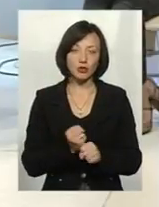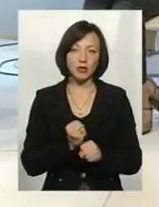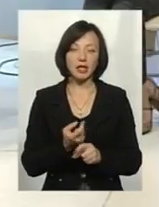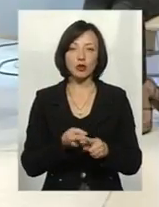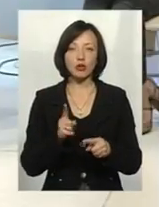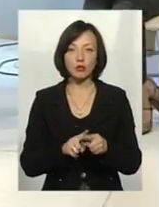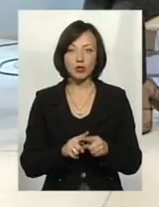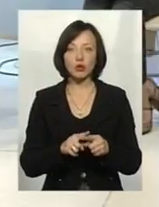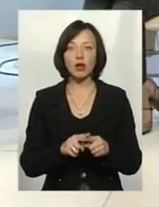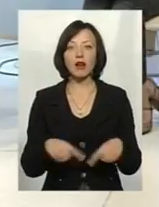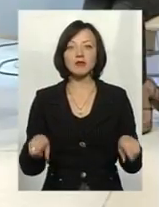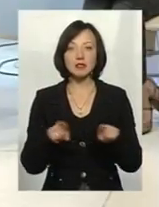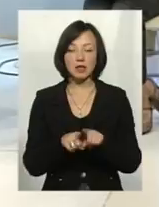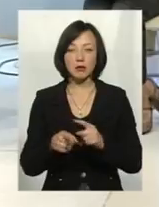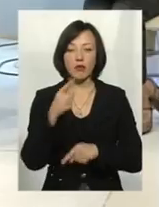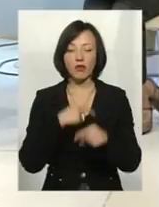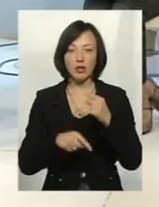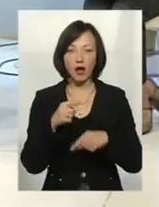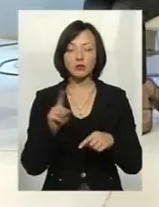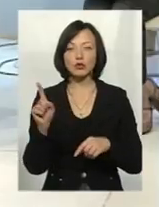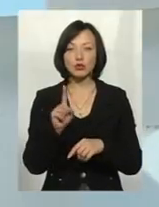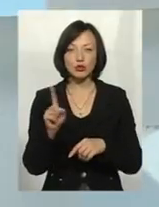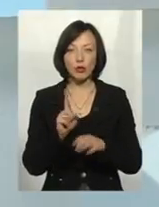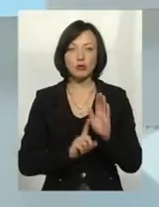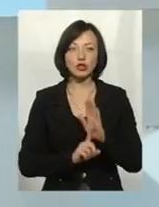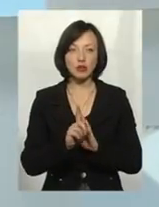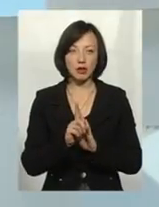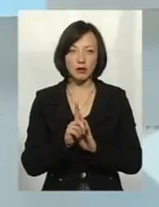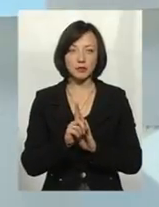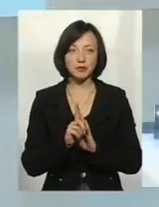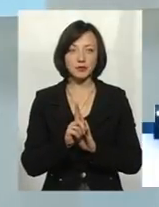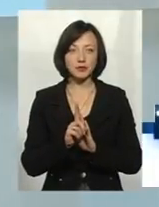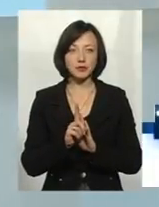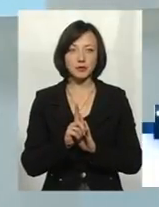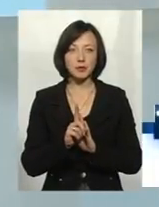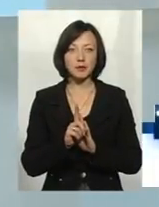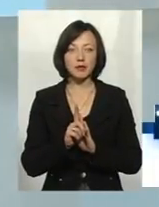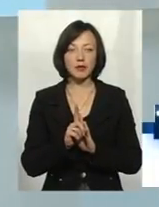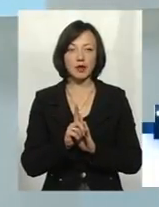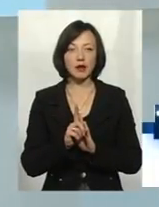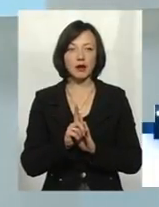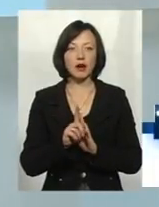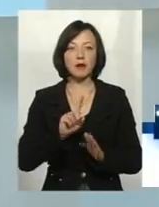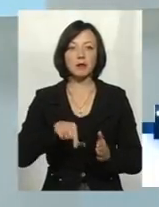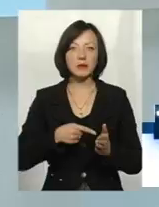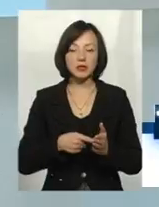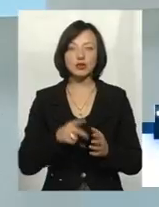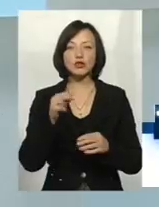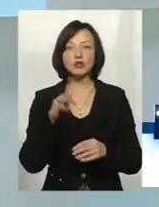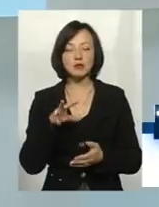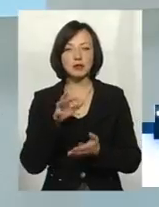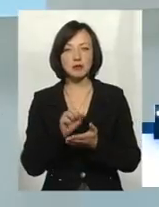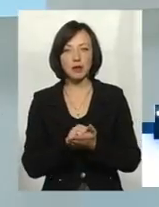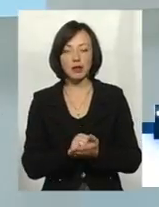Тому, я думаю, що все ж таки ми повертаємося до того, що починали місто, чим воно займається, що все ж таки вони